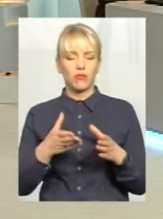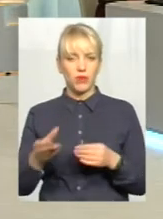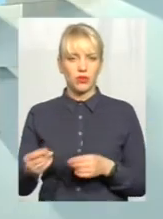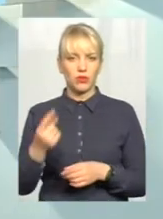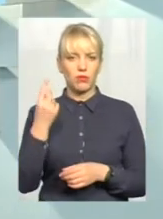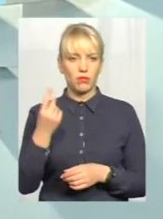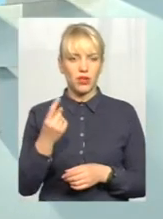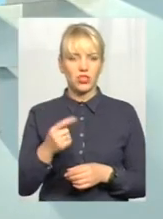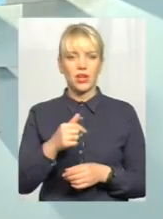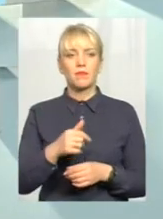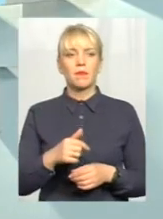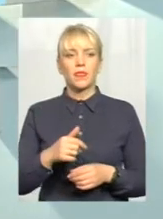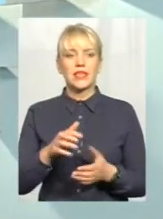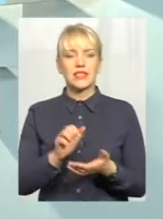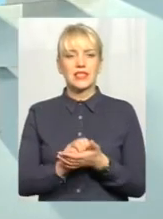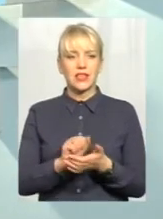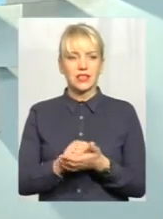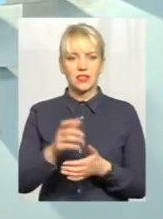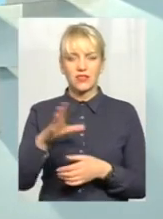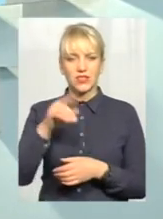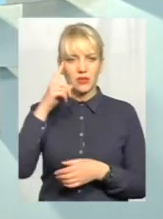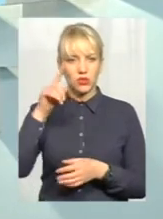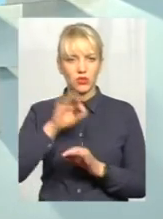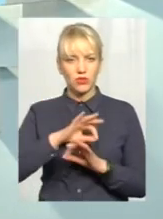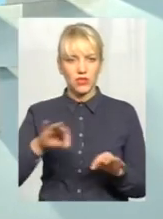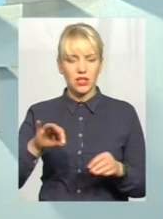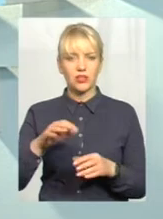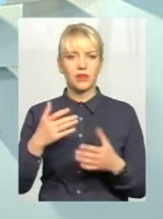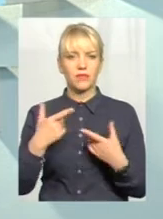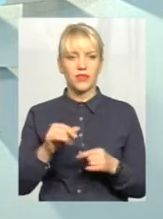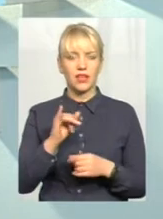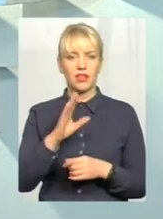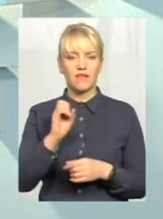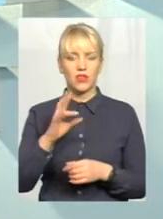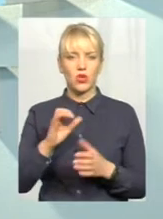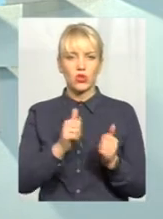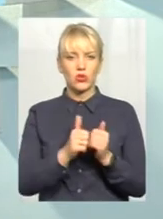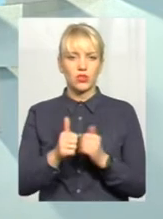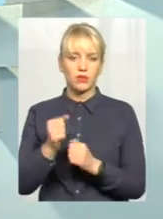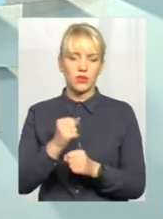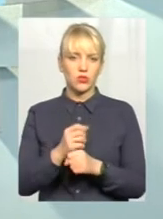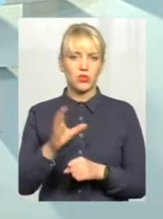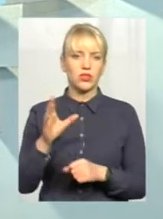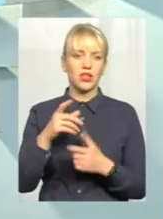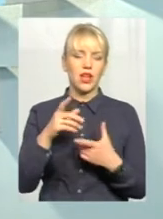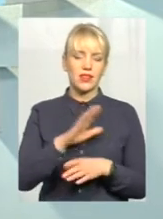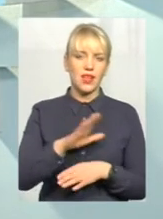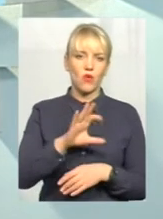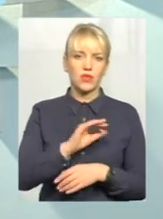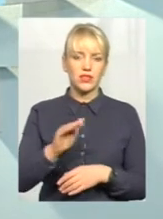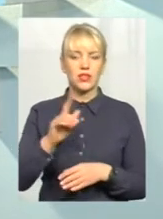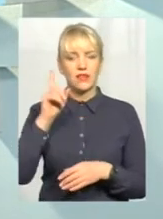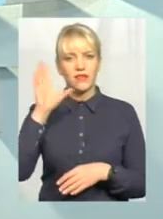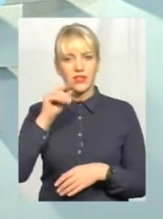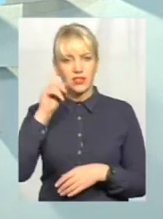-перше, тіньова занятість. А всі чудово знають, де Іван-сусід працює офіційно, де неофіційно. Всі чудово знають, що в магазин, в якому